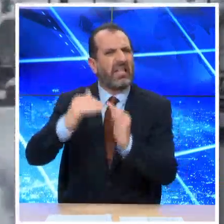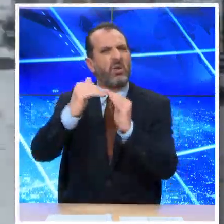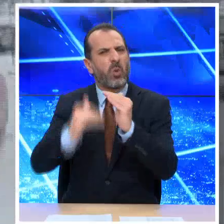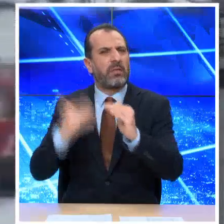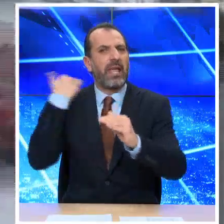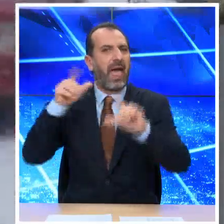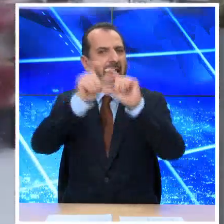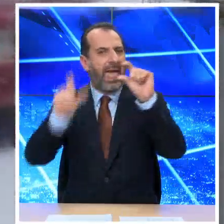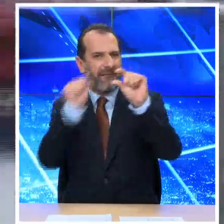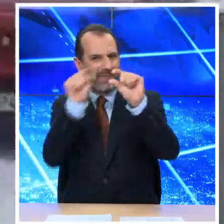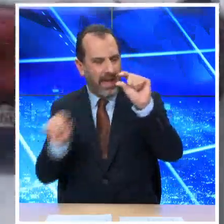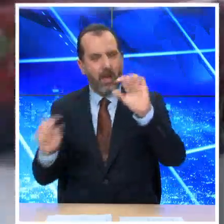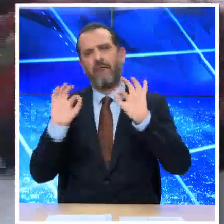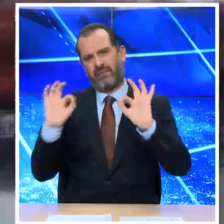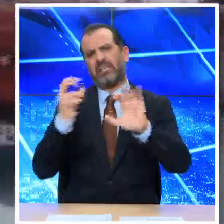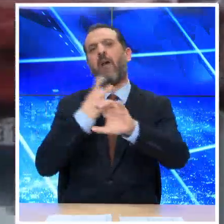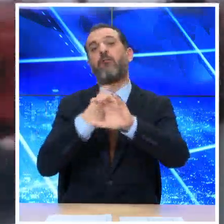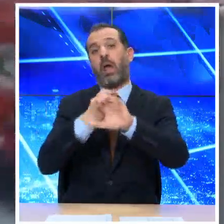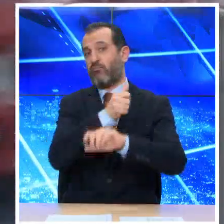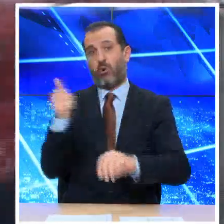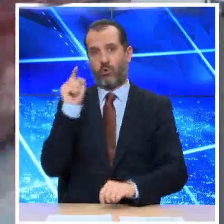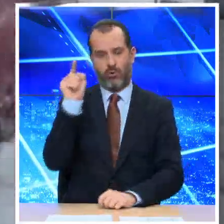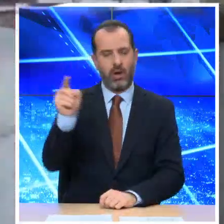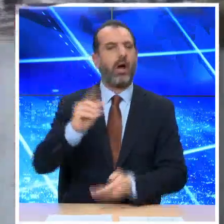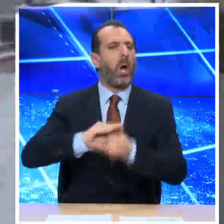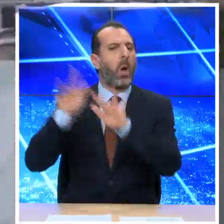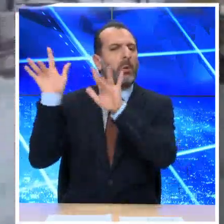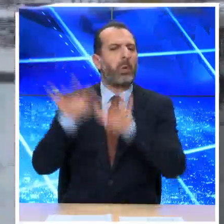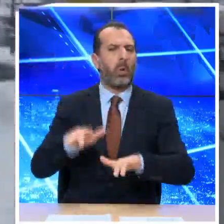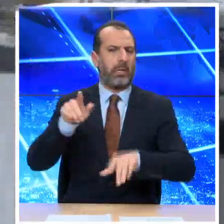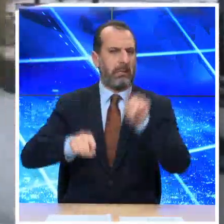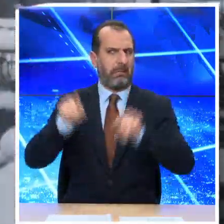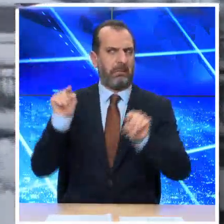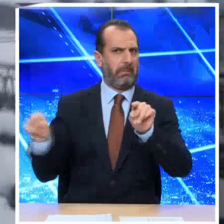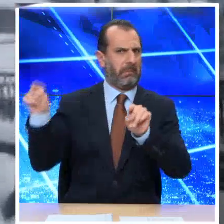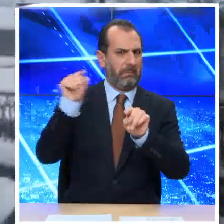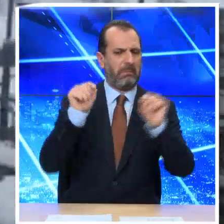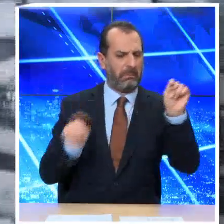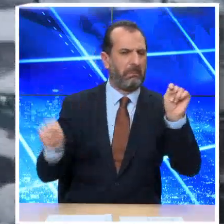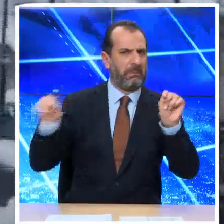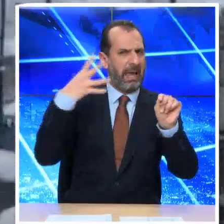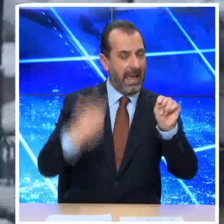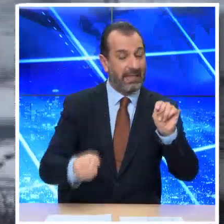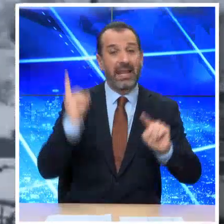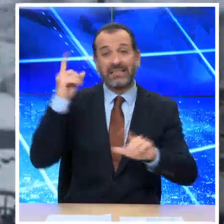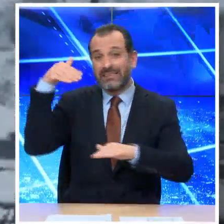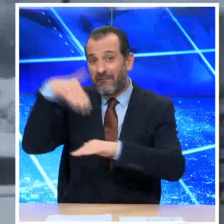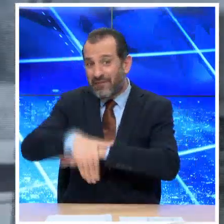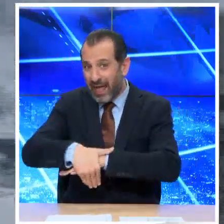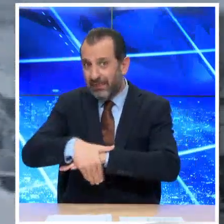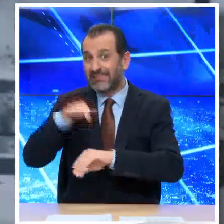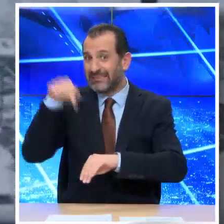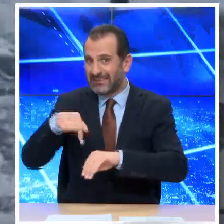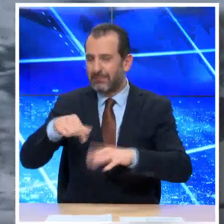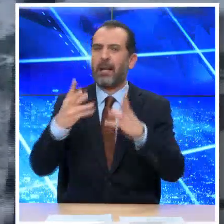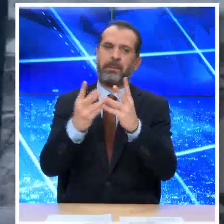έδια έχουμε στα ορεινά βέβαια πάνω παροδικές χιονοπτώσεις οι οποίες όμως προς το βράδυ σήμερα θα έχουν σχέση για να